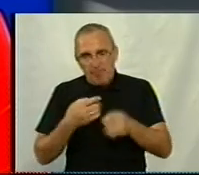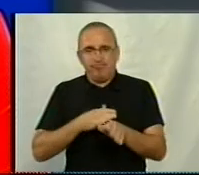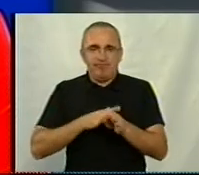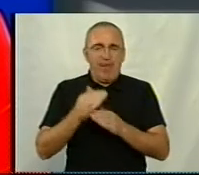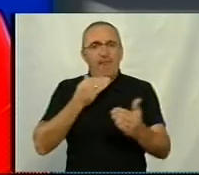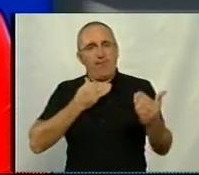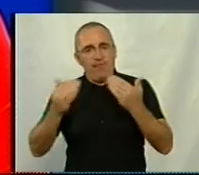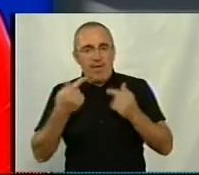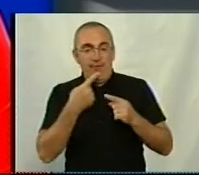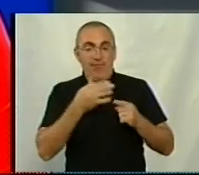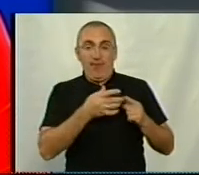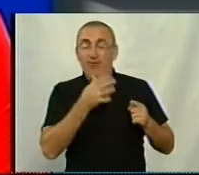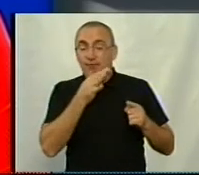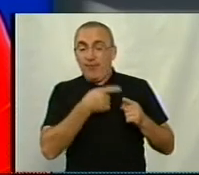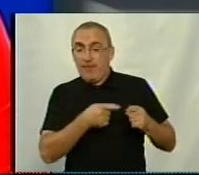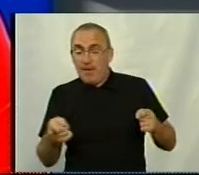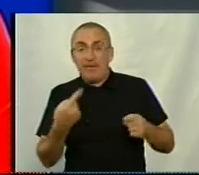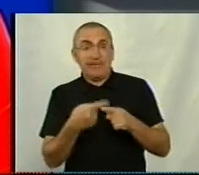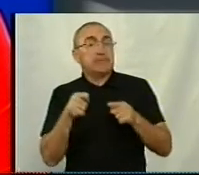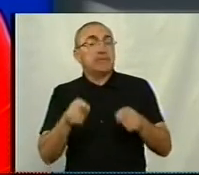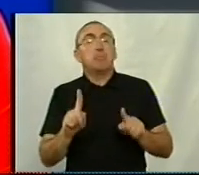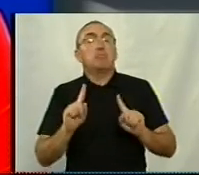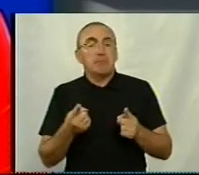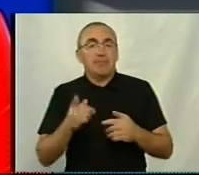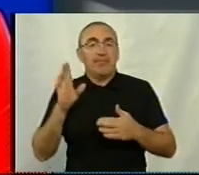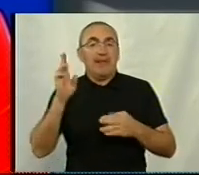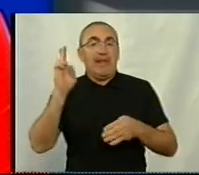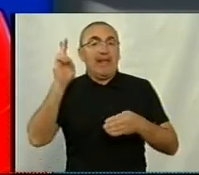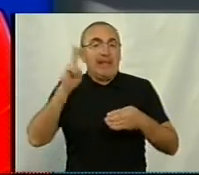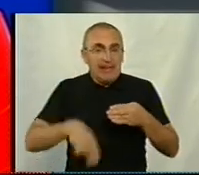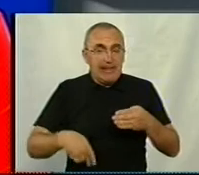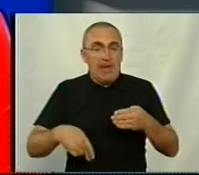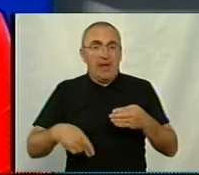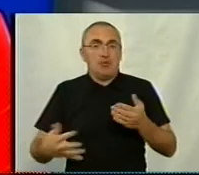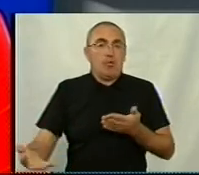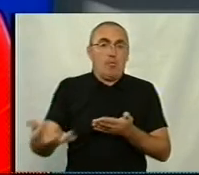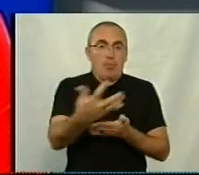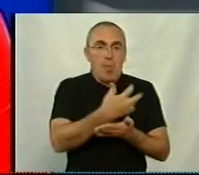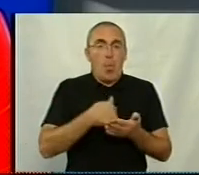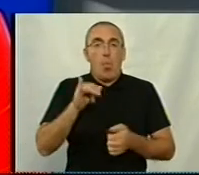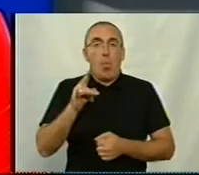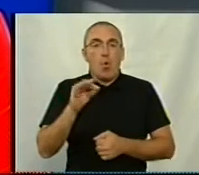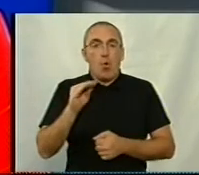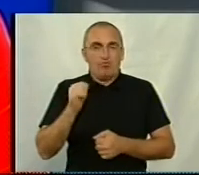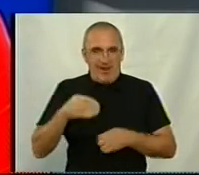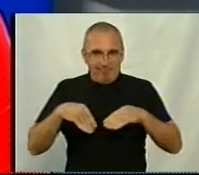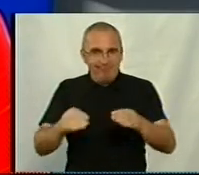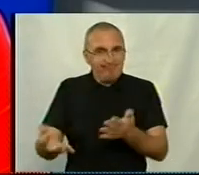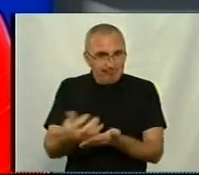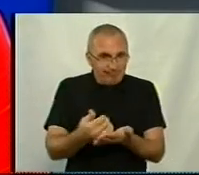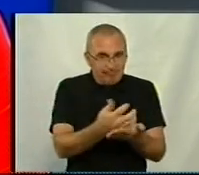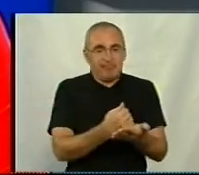виставку саме в цей період. Чому? Тому що це кінець збору врожаю. Уже